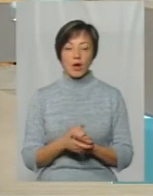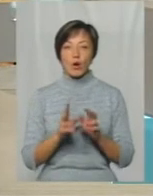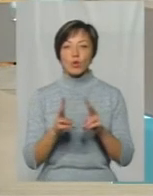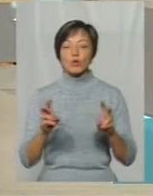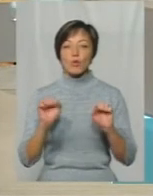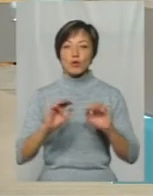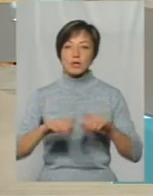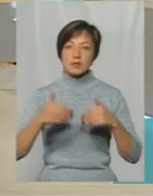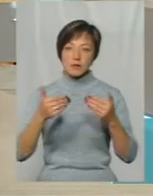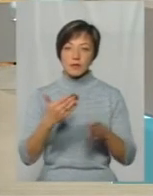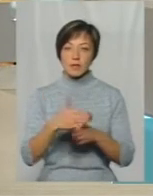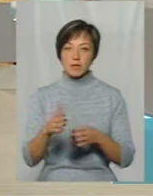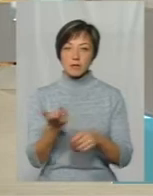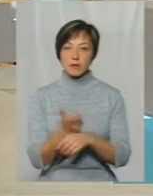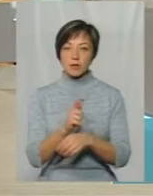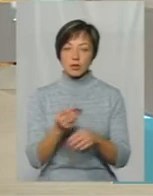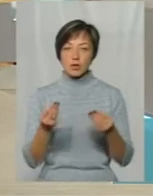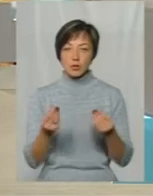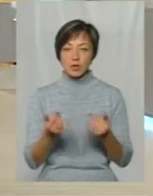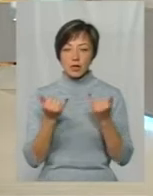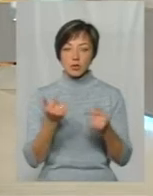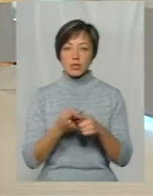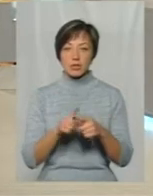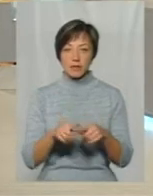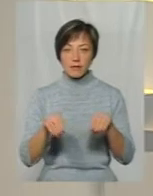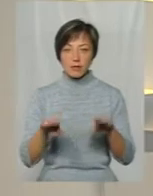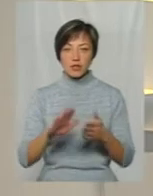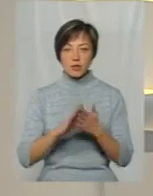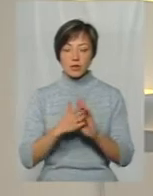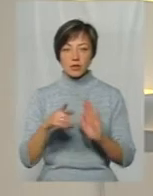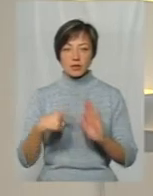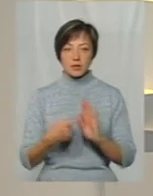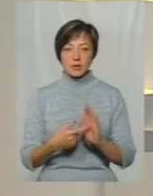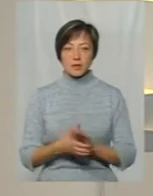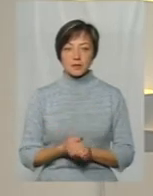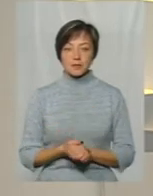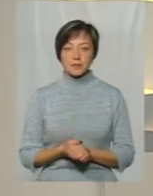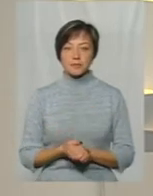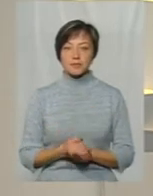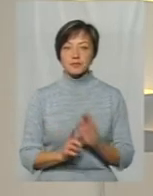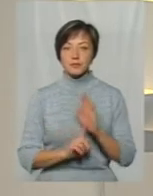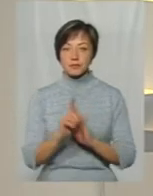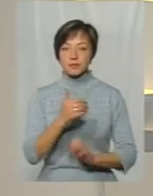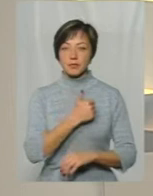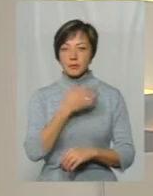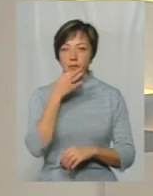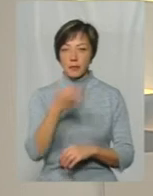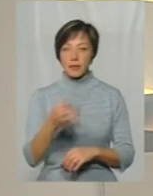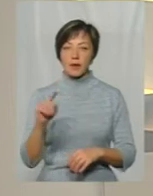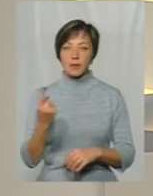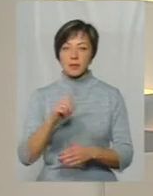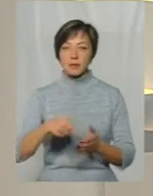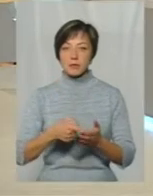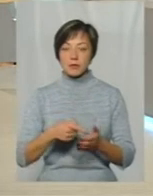ініціативою, щоб виділялися більше для цього коштів, якщо це вирішить ситуацію? Ви знаєте, я спершу хочу сказати, що перше, що потрібно нашому